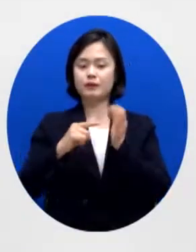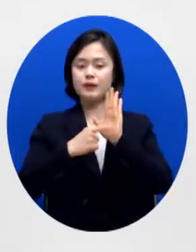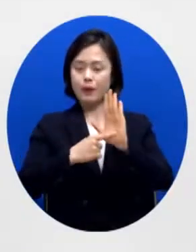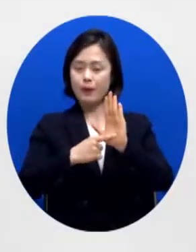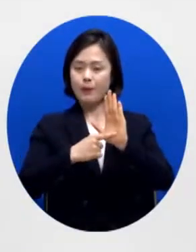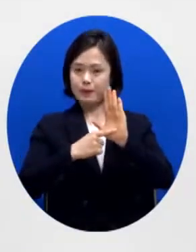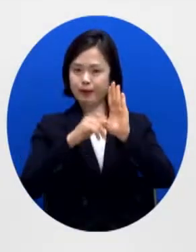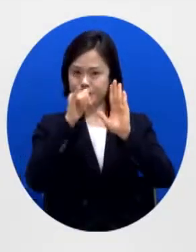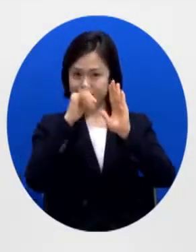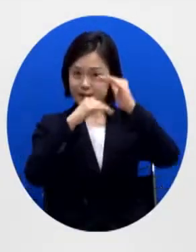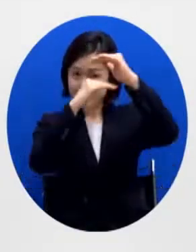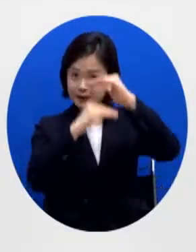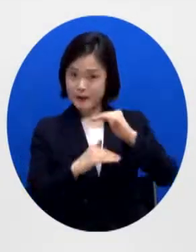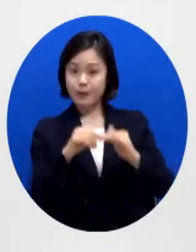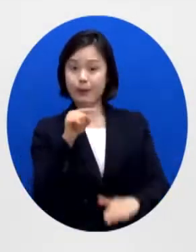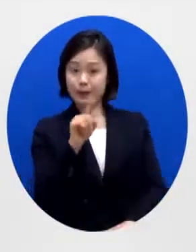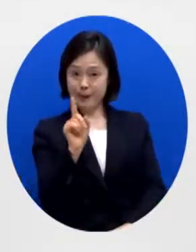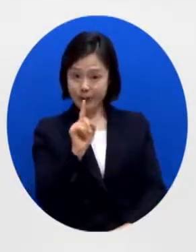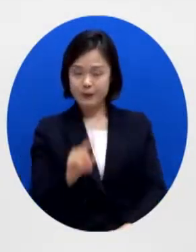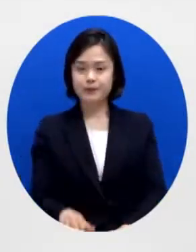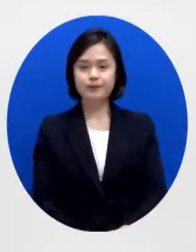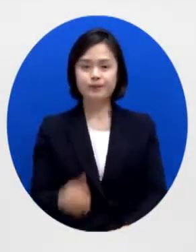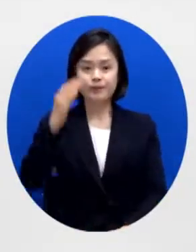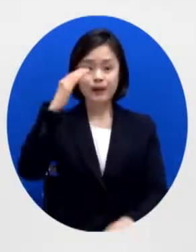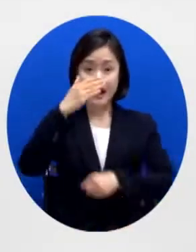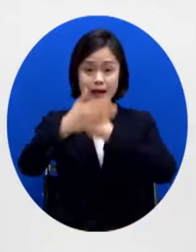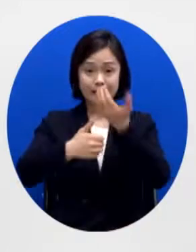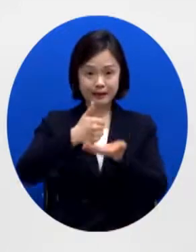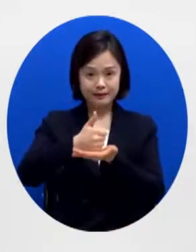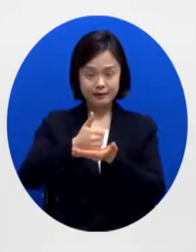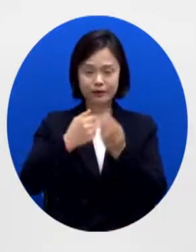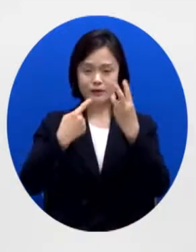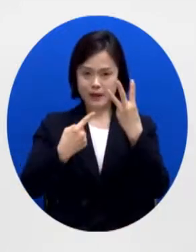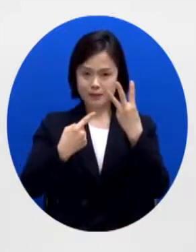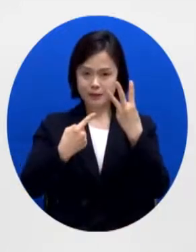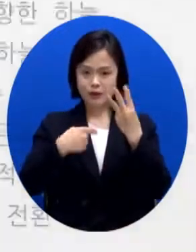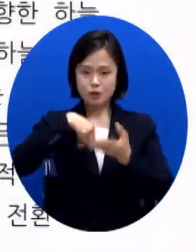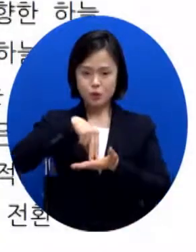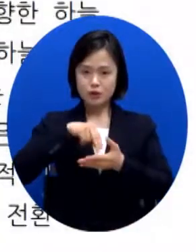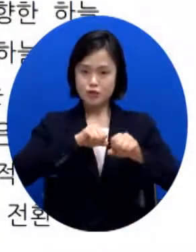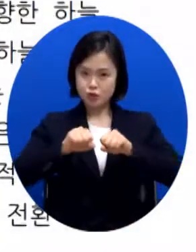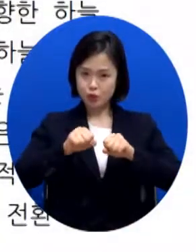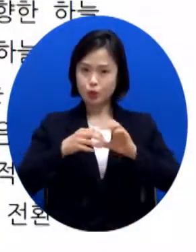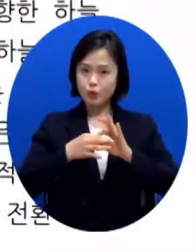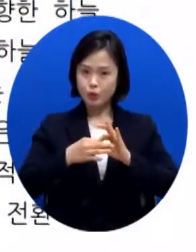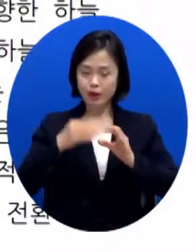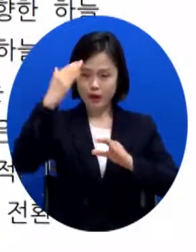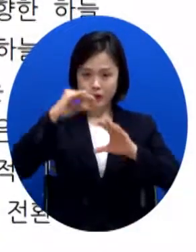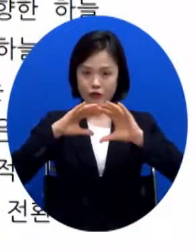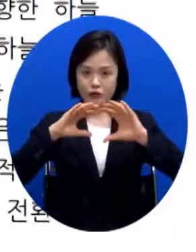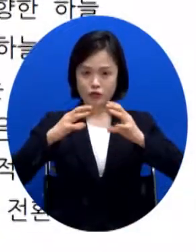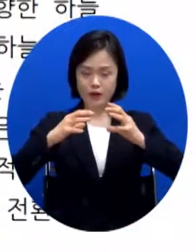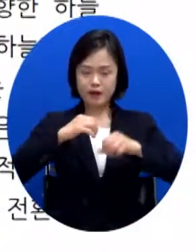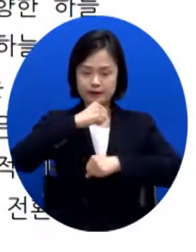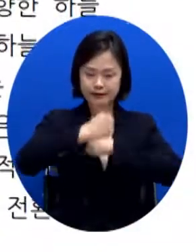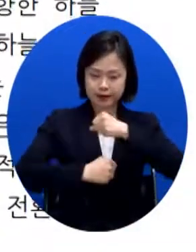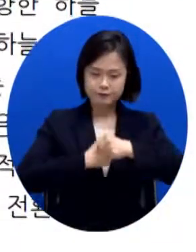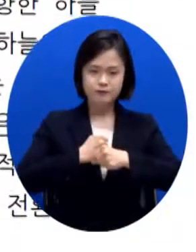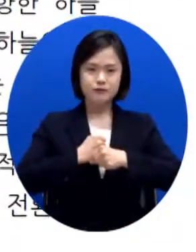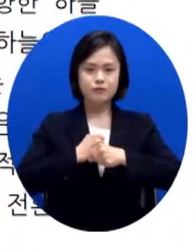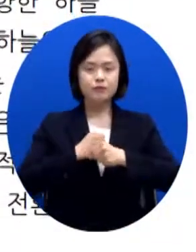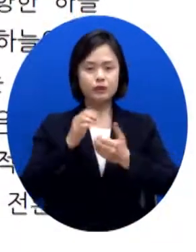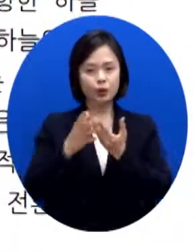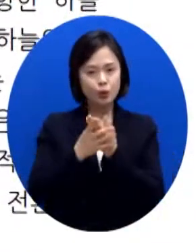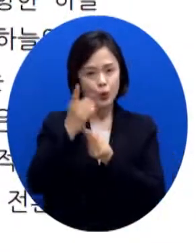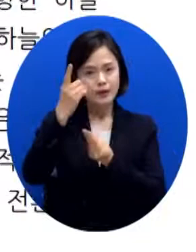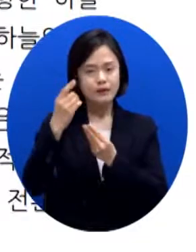교회협은 성명서에서 하나님께서는 3.1운동을 통해 대한민국에게 자주와 독립의 은혜를 베푸셨다고 언급했습니다.